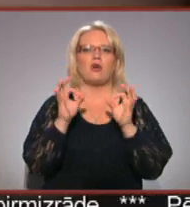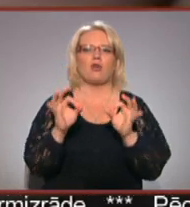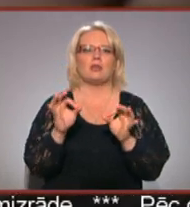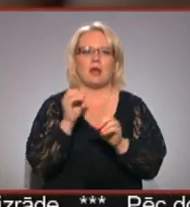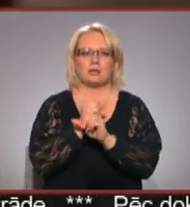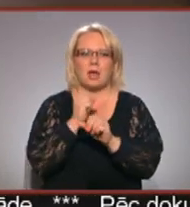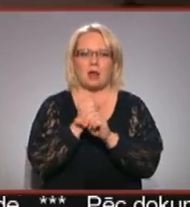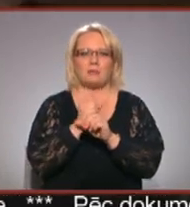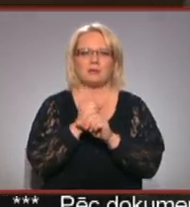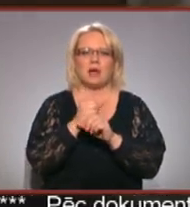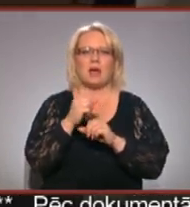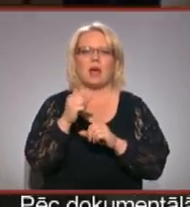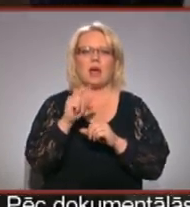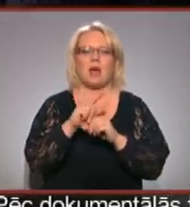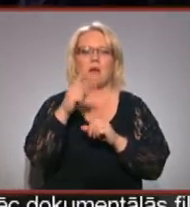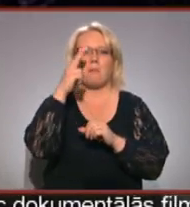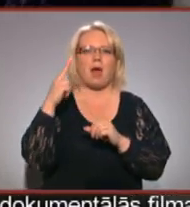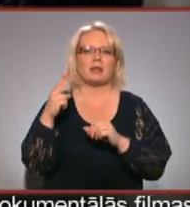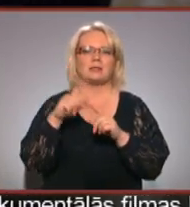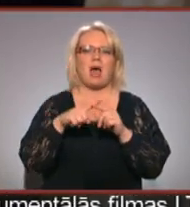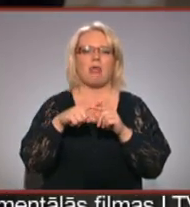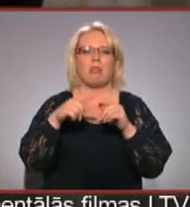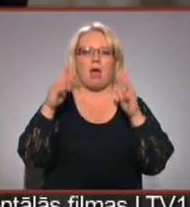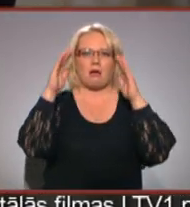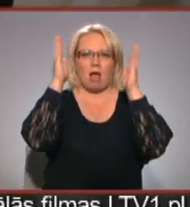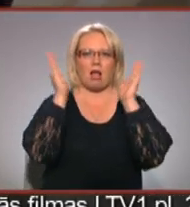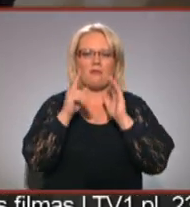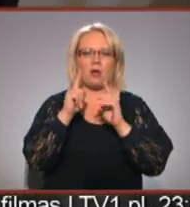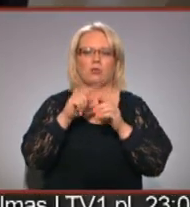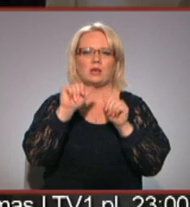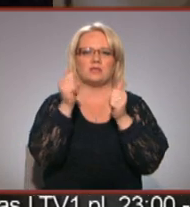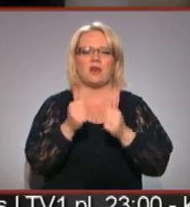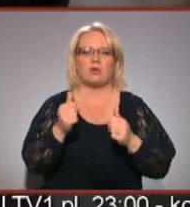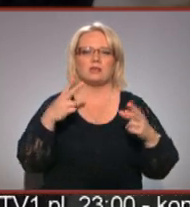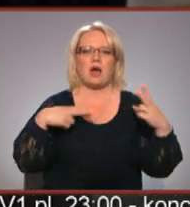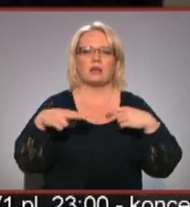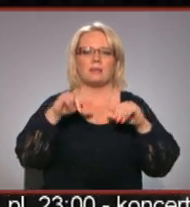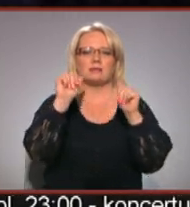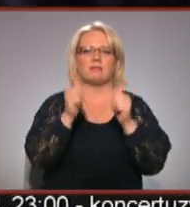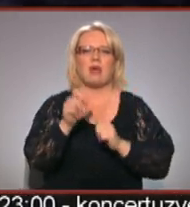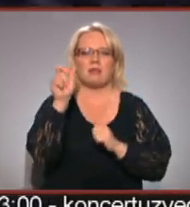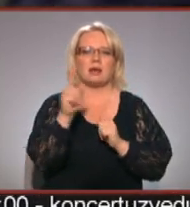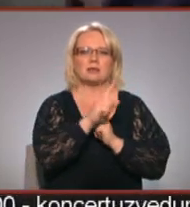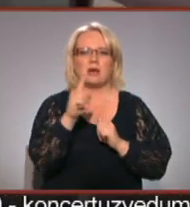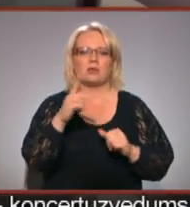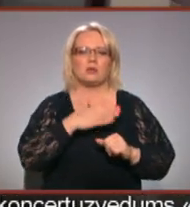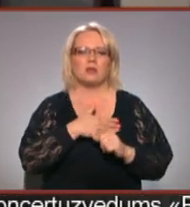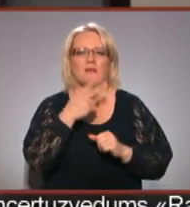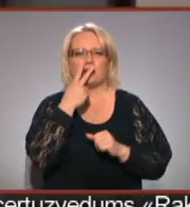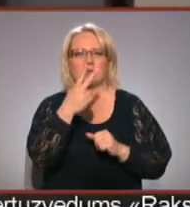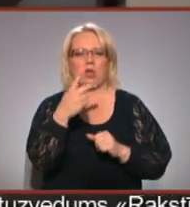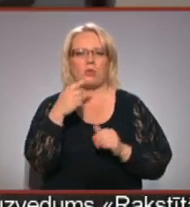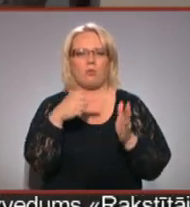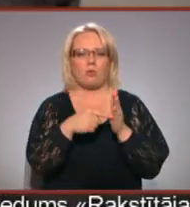– partizāna galva. Ap to tāpā izveidojās deviņi Latvijas mākslas akadēmijas telnieki, kas katrs no savas skatu punktu